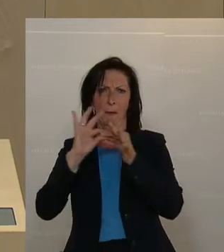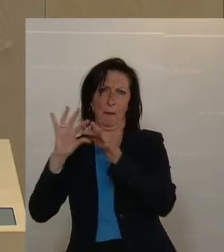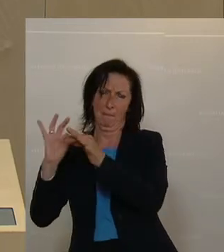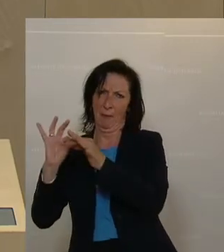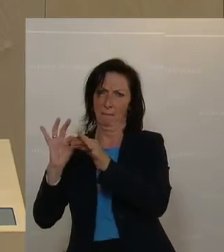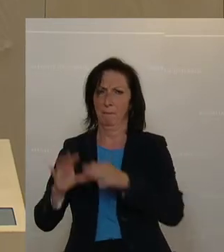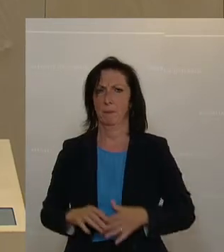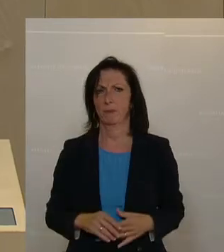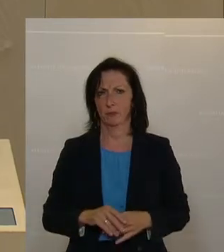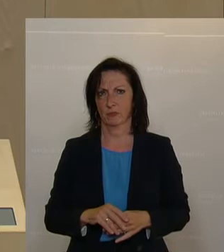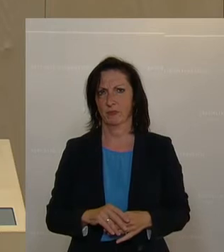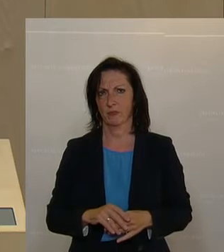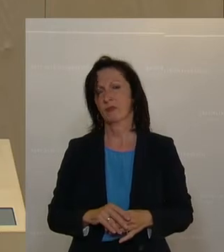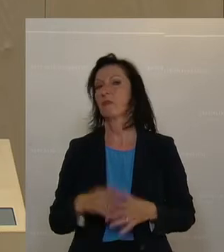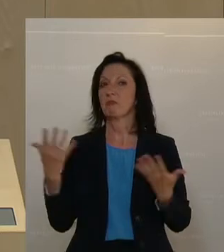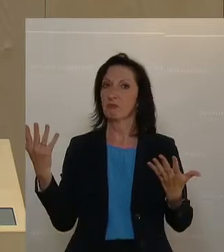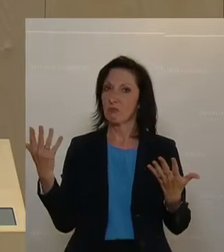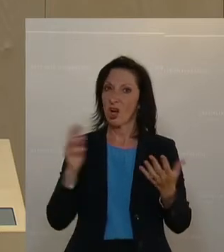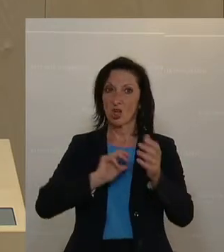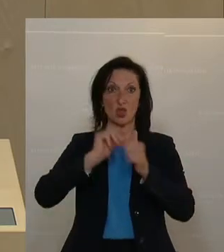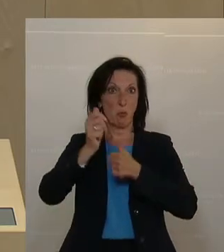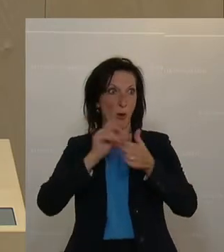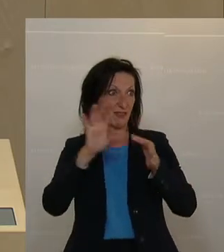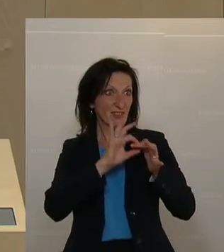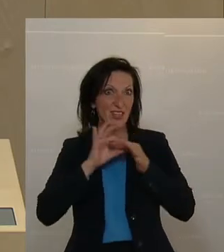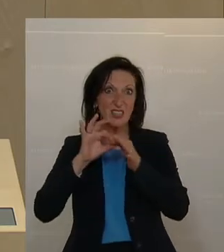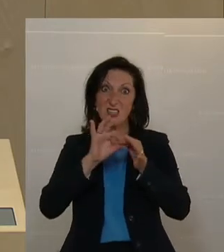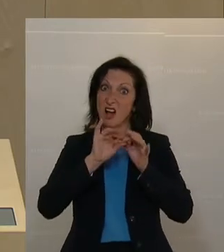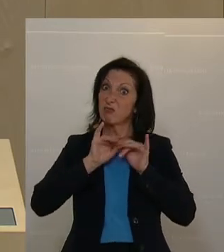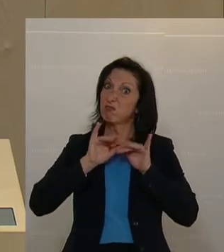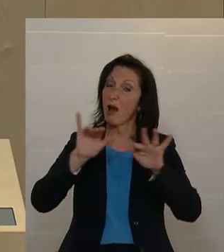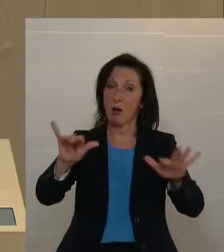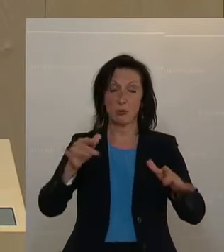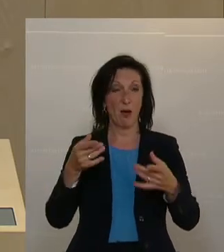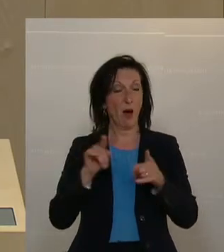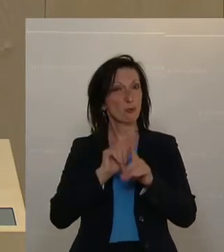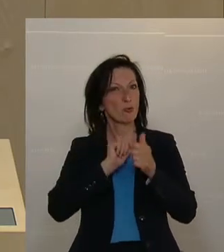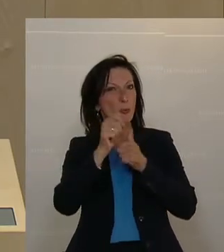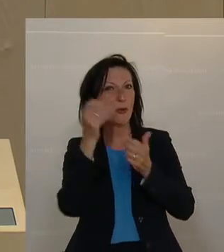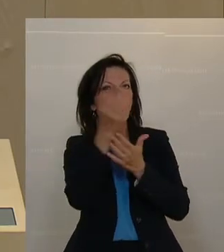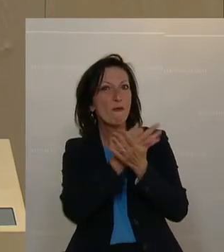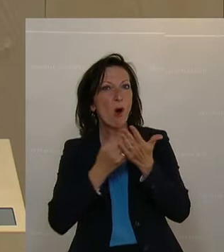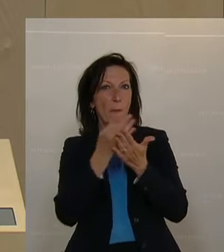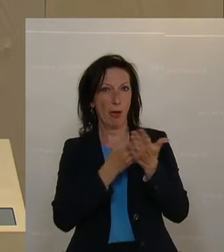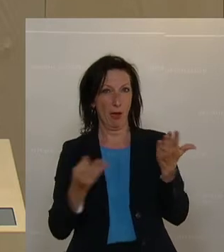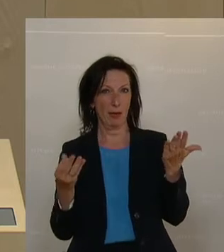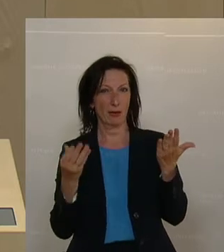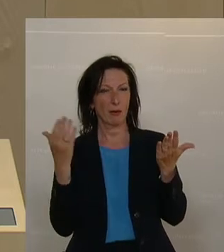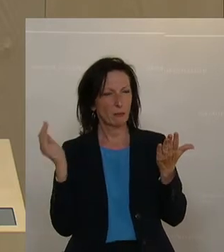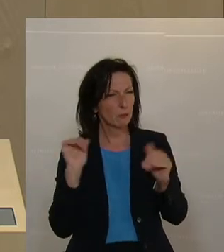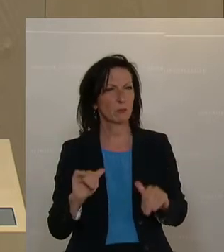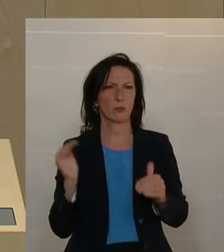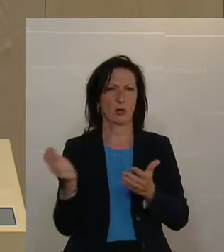Die hohe gesellschaftliche Bedeutung des Sports und auch die Vorbildfunktion des Sports müssen wir auch deshalb nützen,